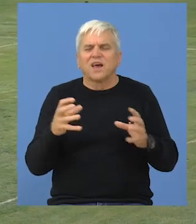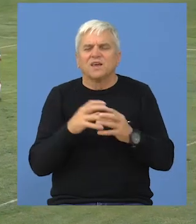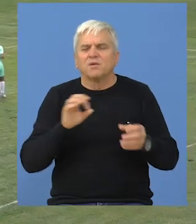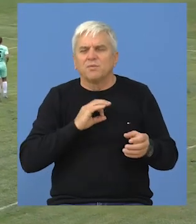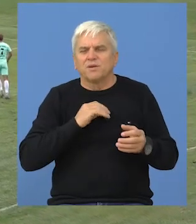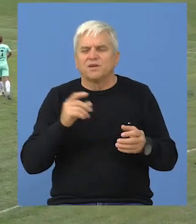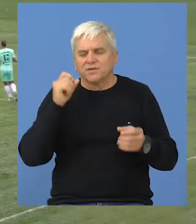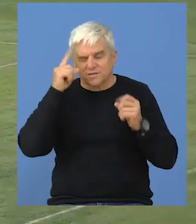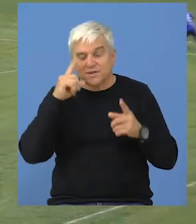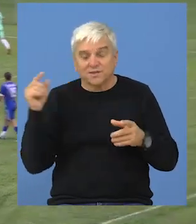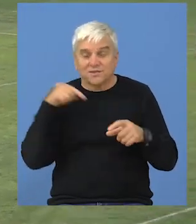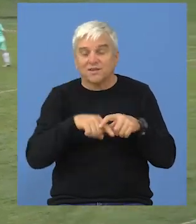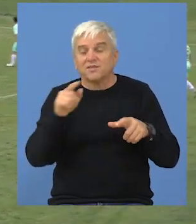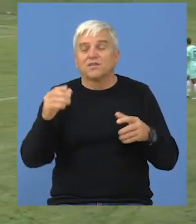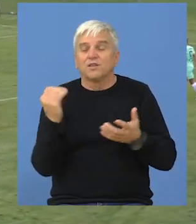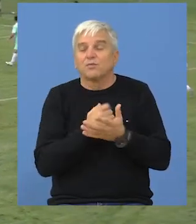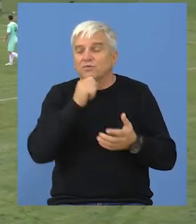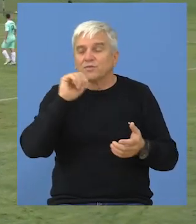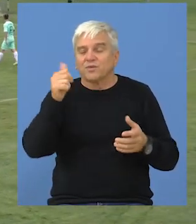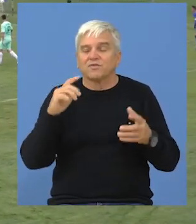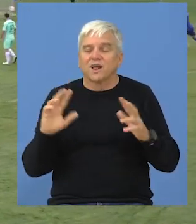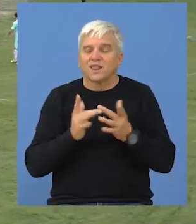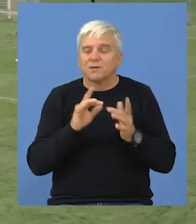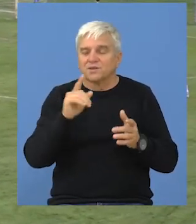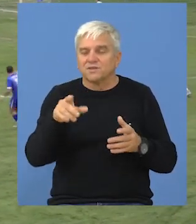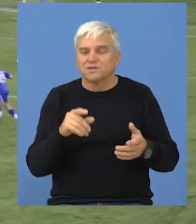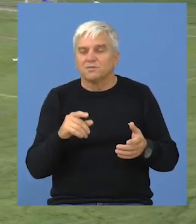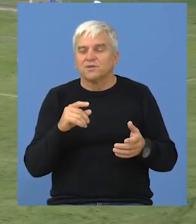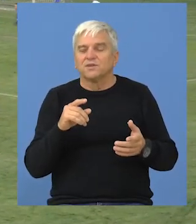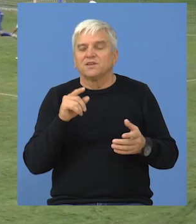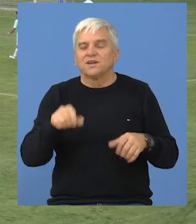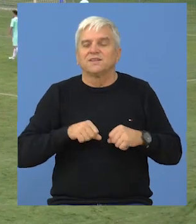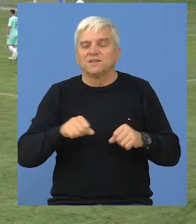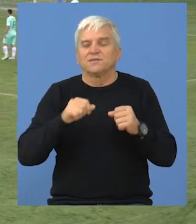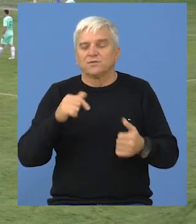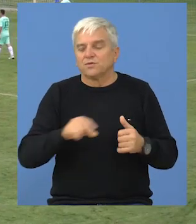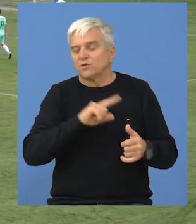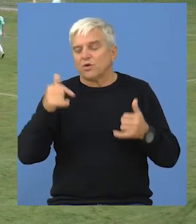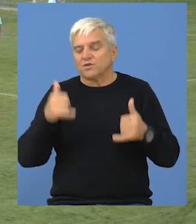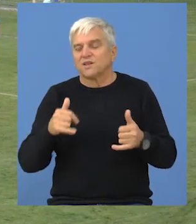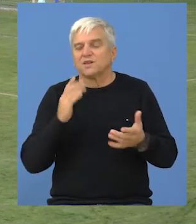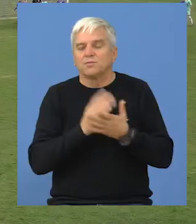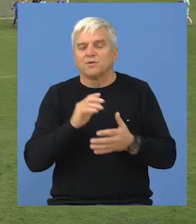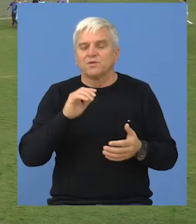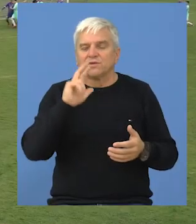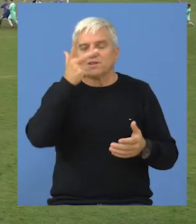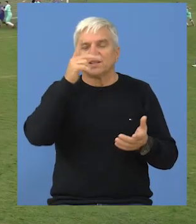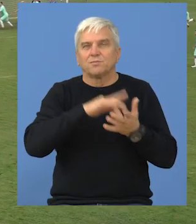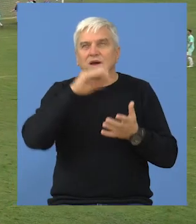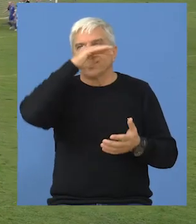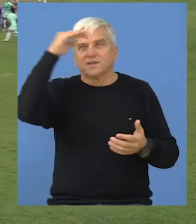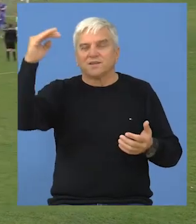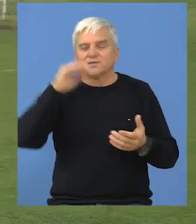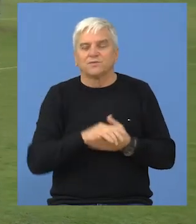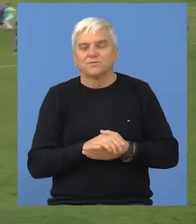ekipa Bečeja uspela je da iznenadi i savlada favorita u derbi u kola, jer podsjetimo tekstilac se do ovog meča nalazio na